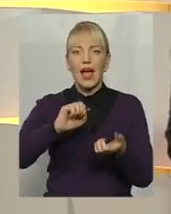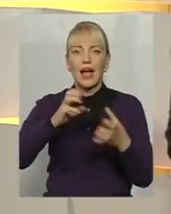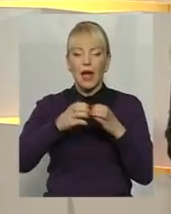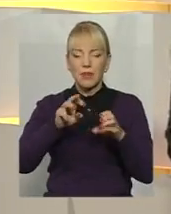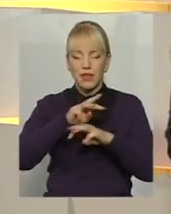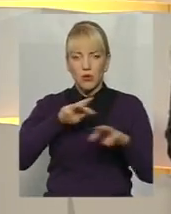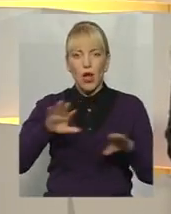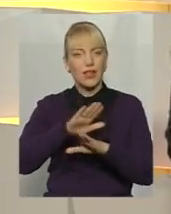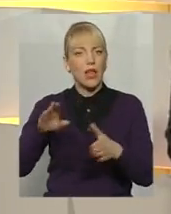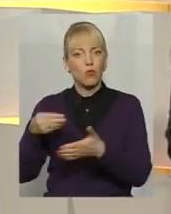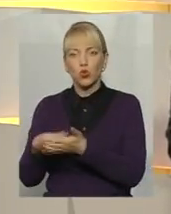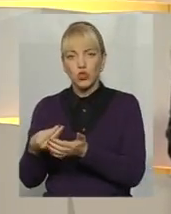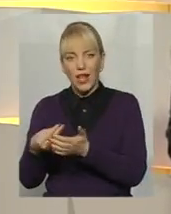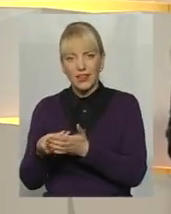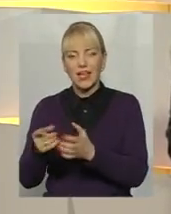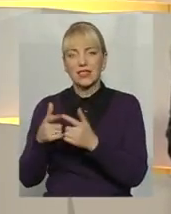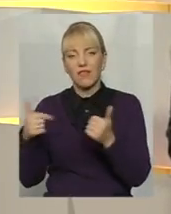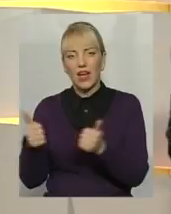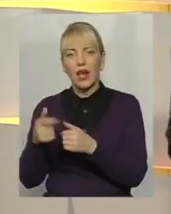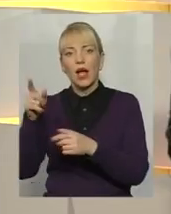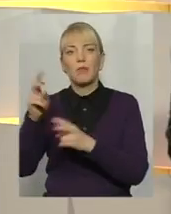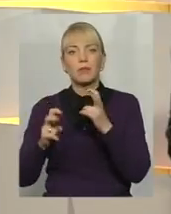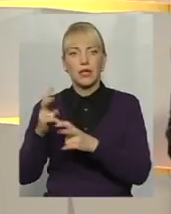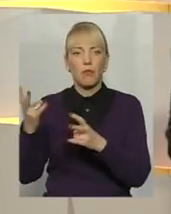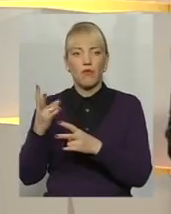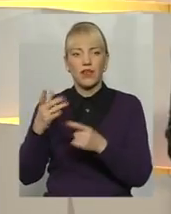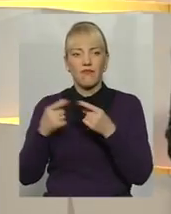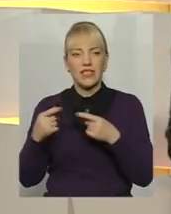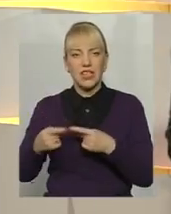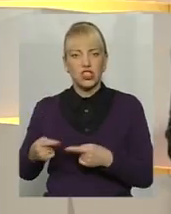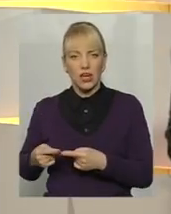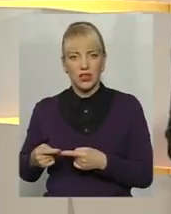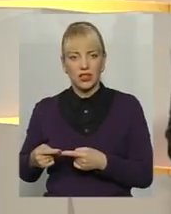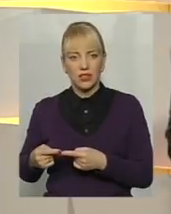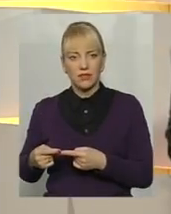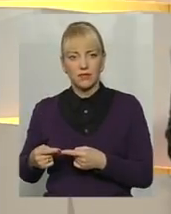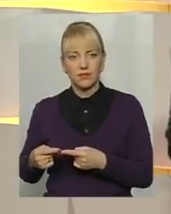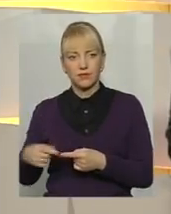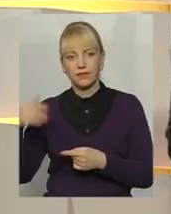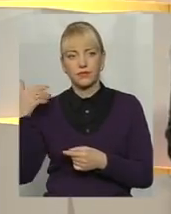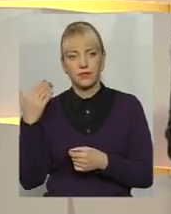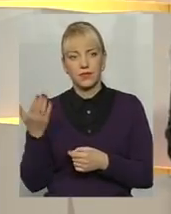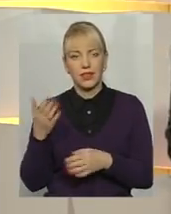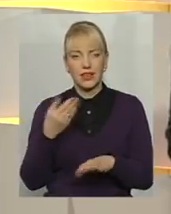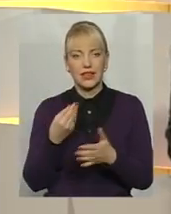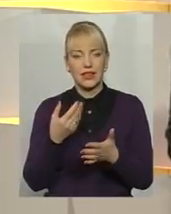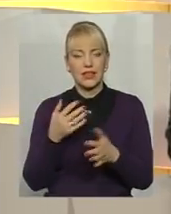небюджетній сфері підприємства мають визначати ті тарифні ставки